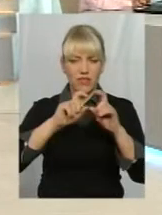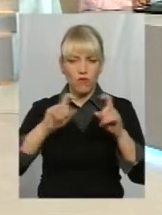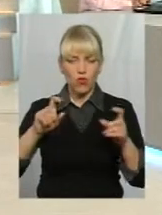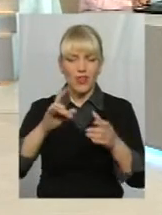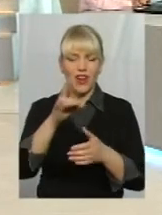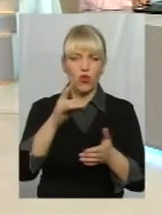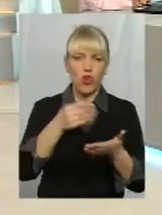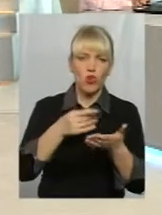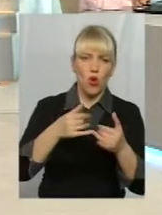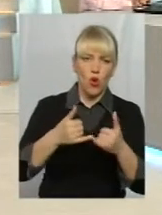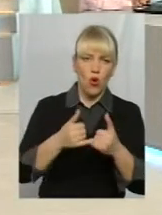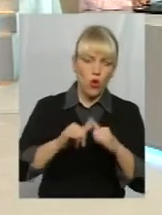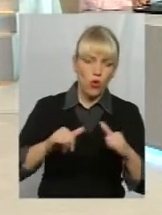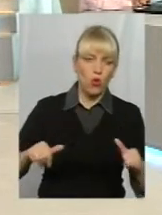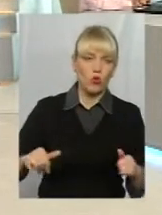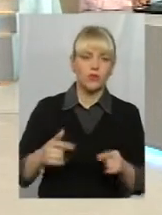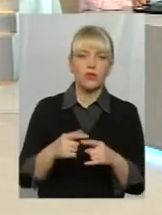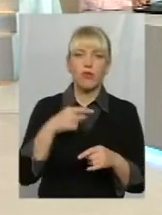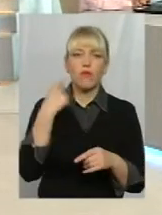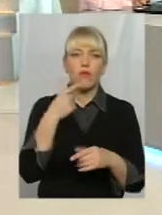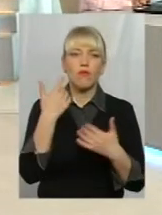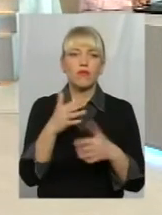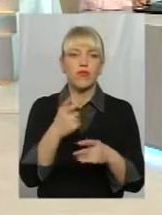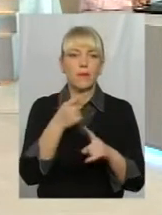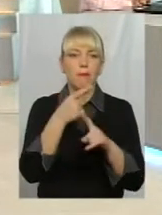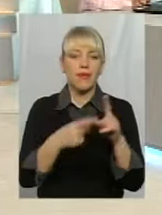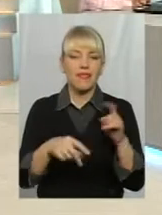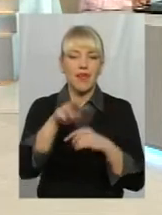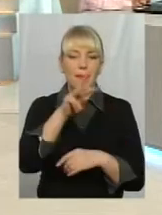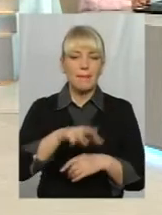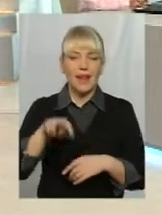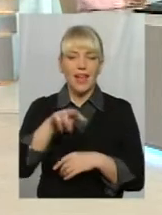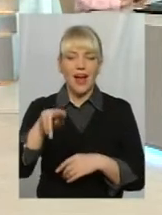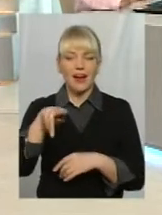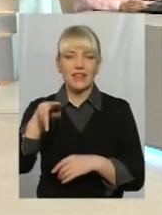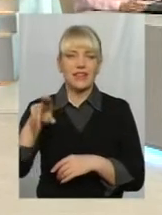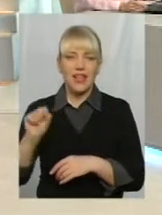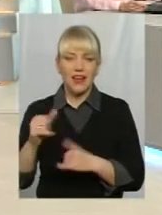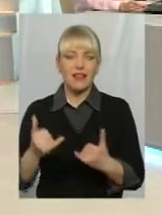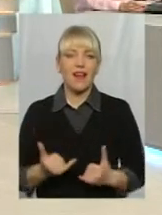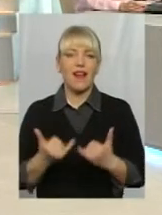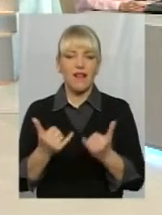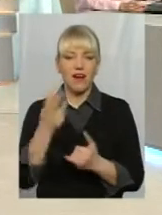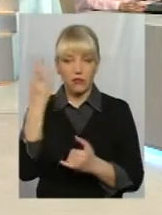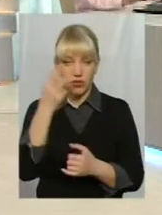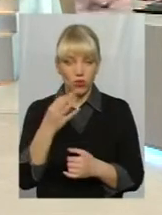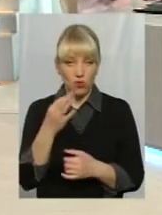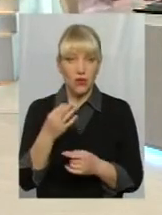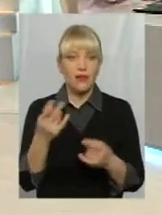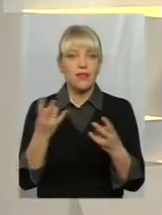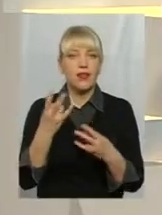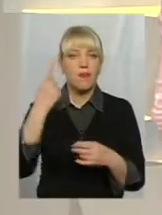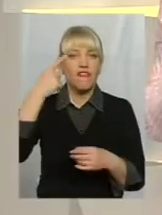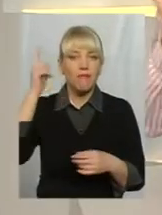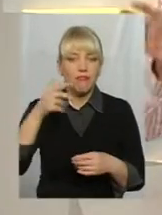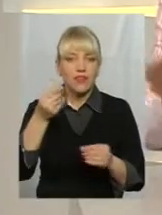субвенція на розвиток інфраструктури. Та мова йде вже більше, ніж про півмільярда для Хмельницької області. То ними ще треба ефективно розпорядатися. Ну, оце ви